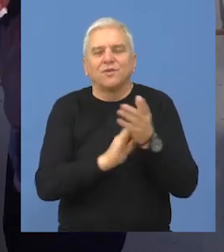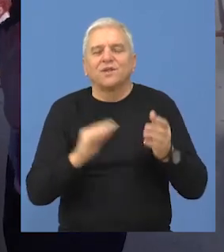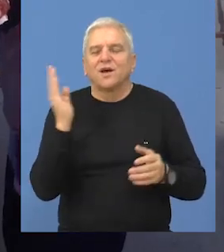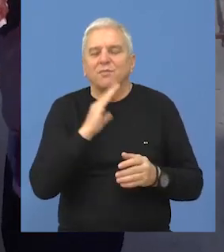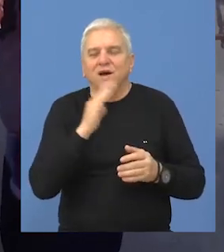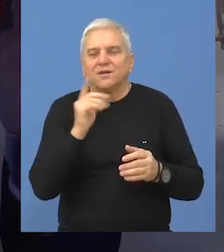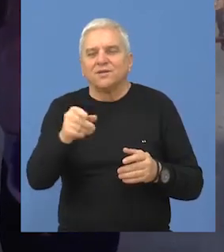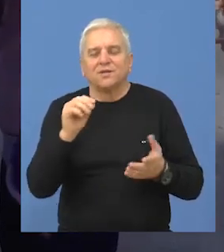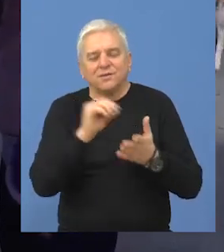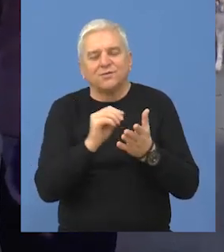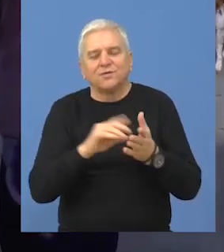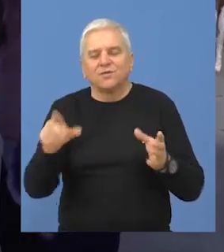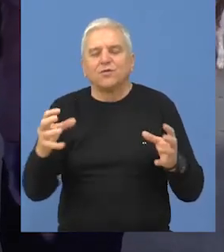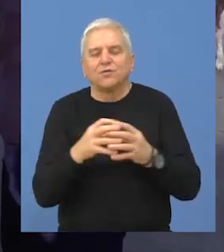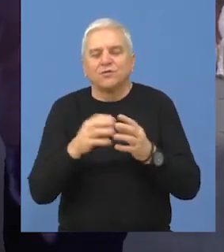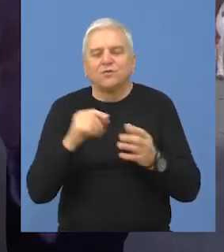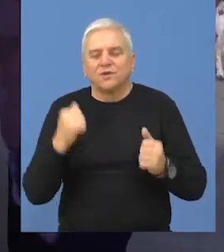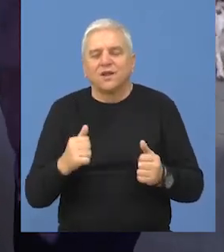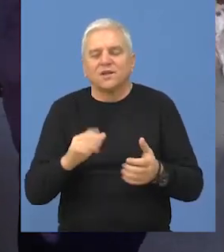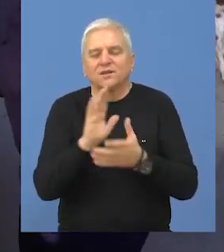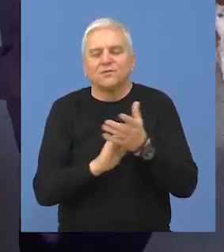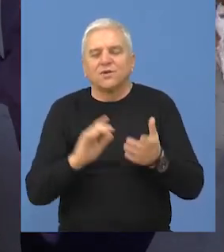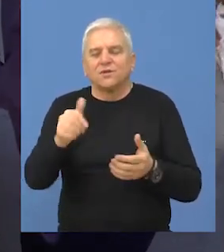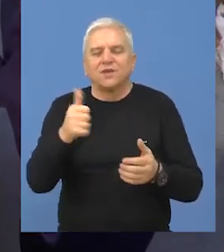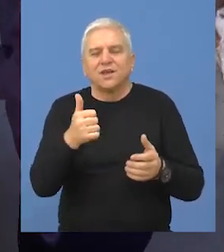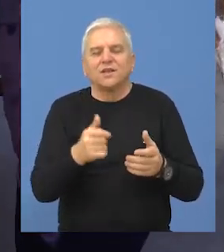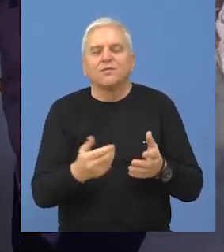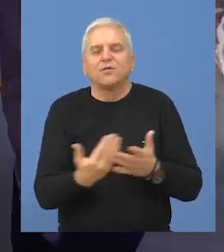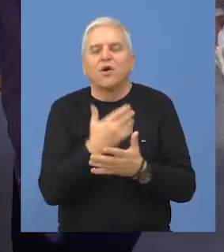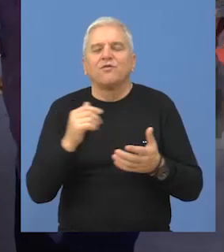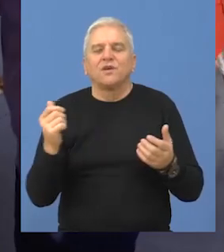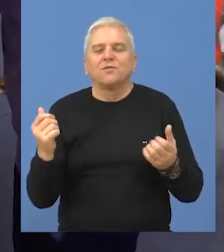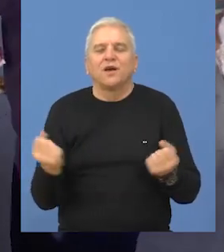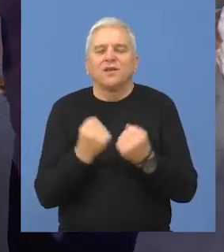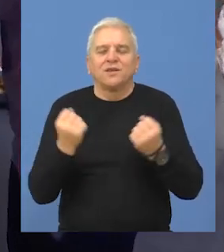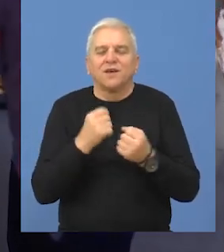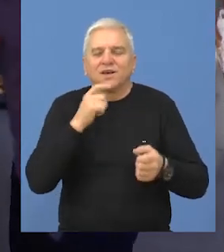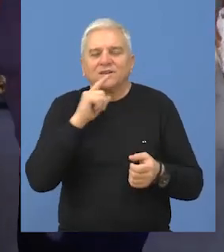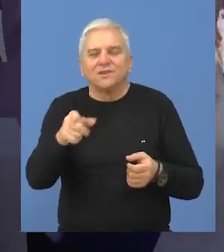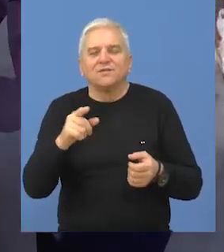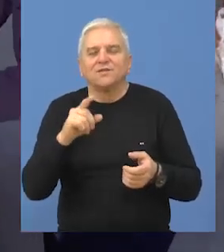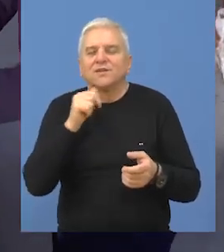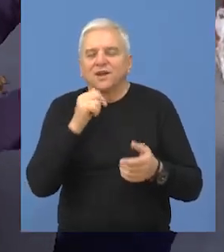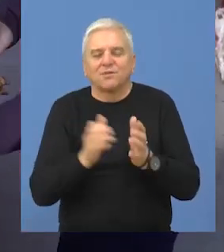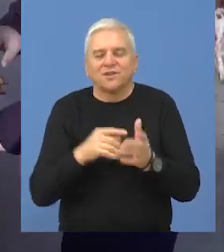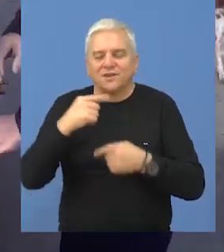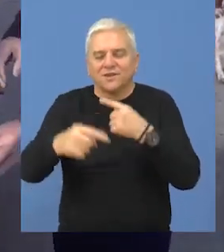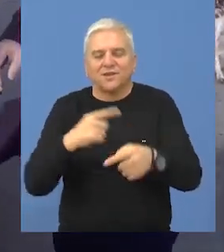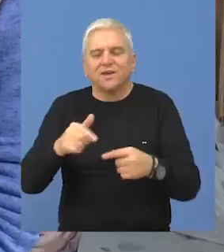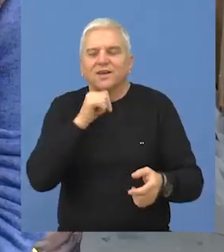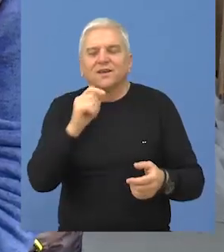ili početkom marta, pomenuto društvo od danas započinje sa još jednim događajem, koji ima tendenciju da postane